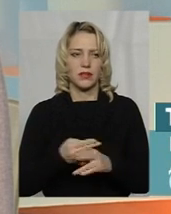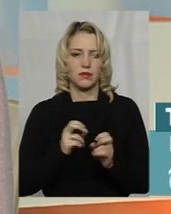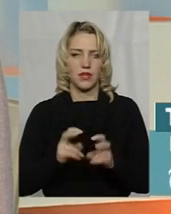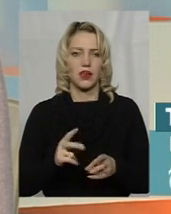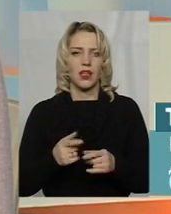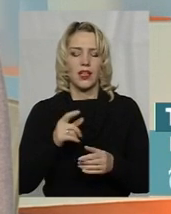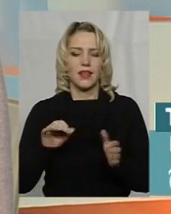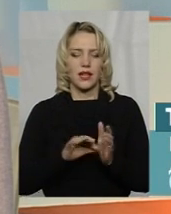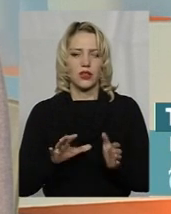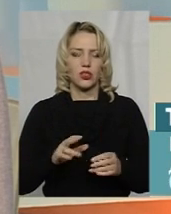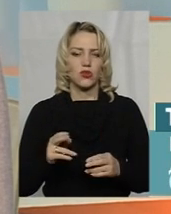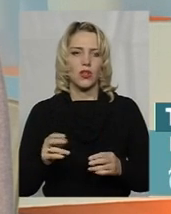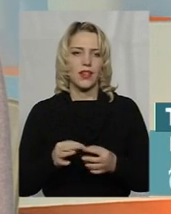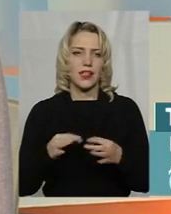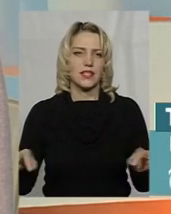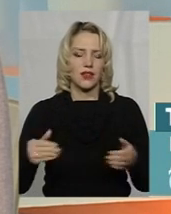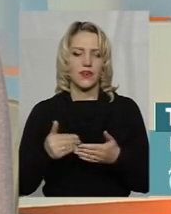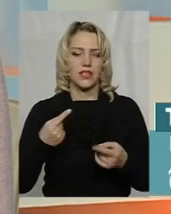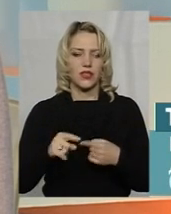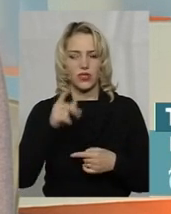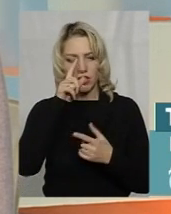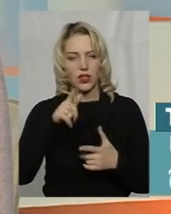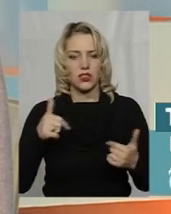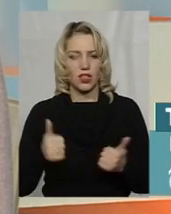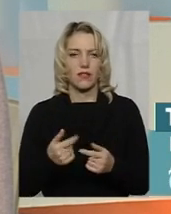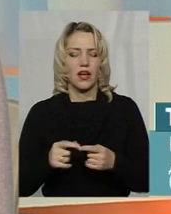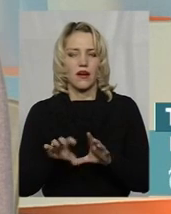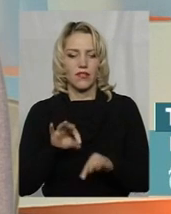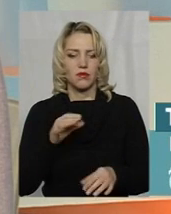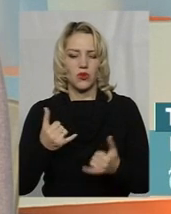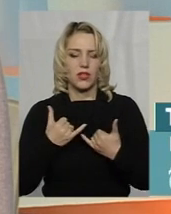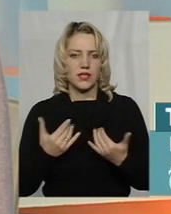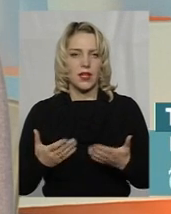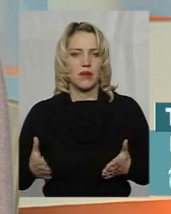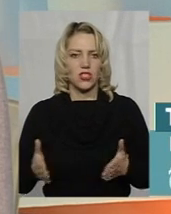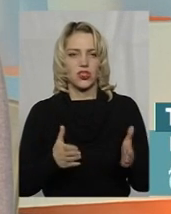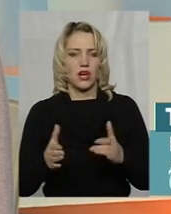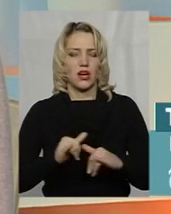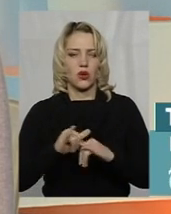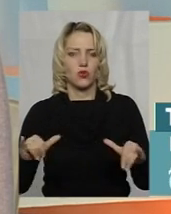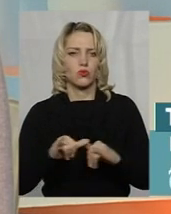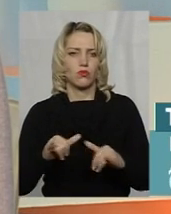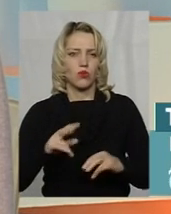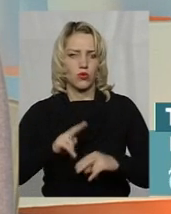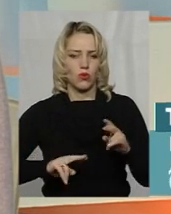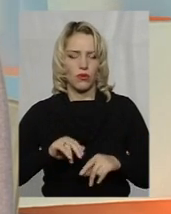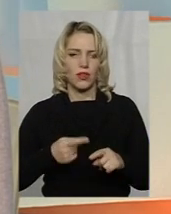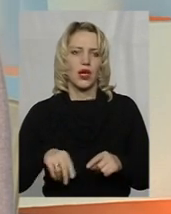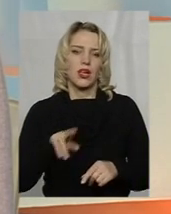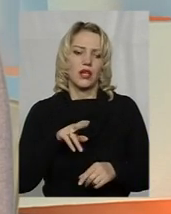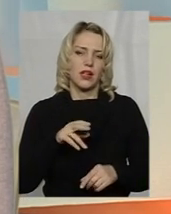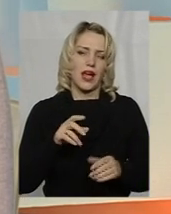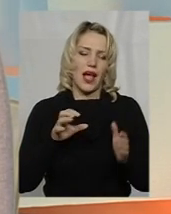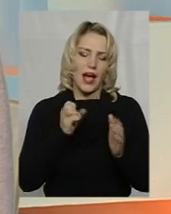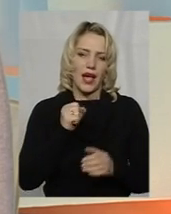енергетичної незалежності від інших країн, вибере для себе шлях розбудови саме атомної електростанції, добудови третьої, четвертого,